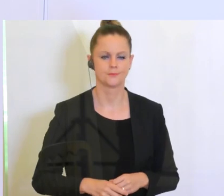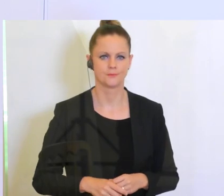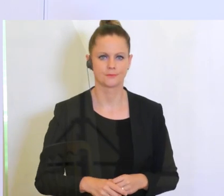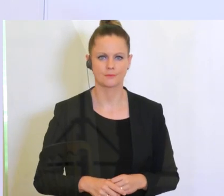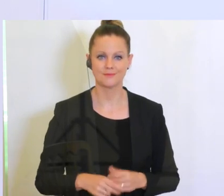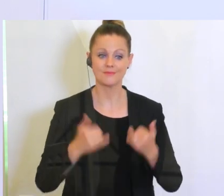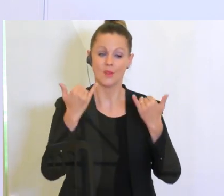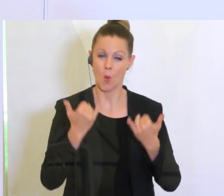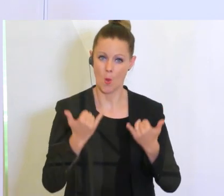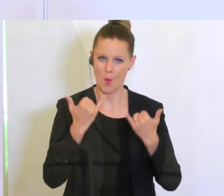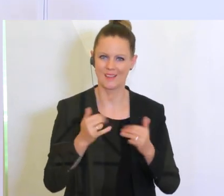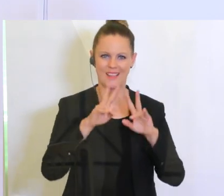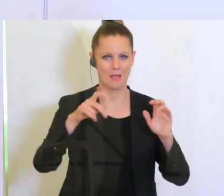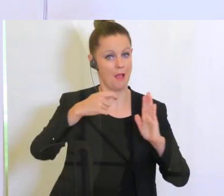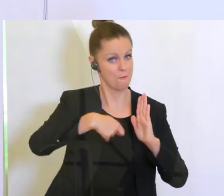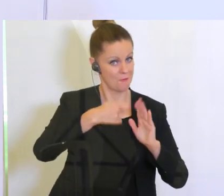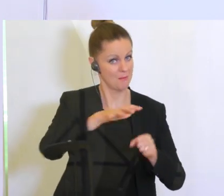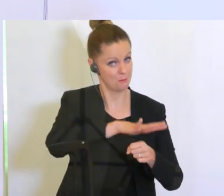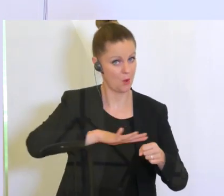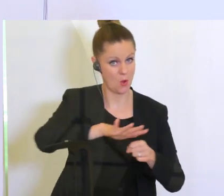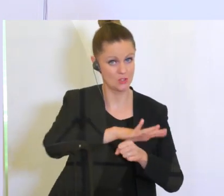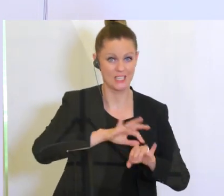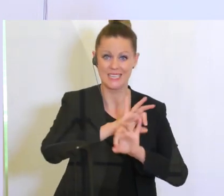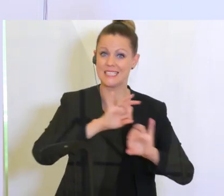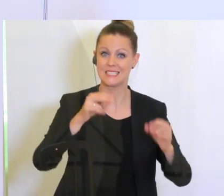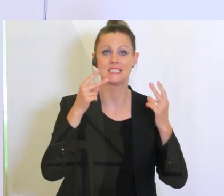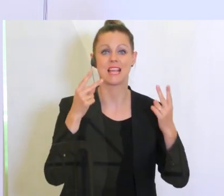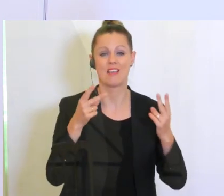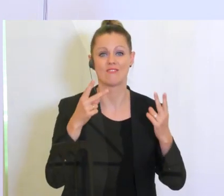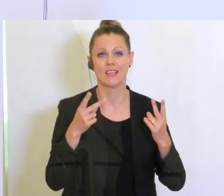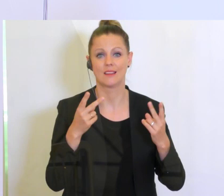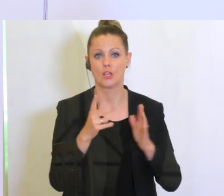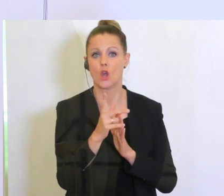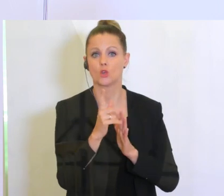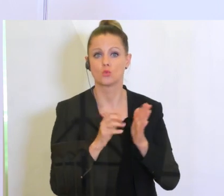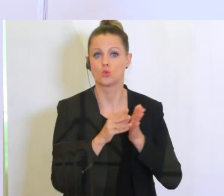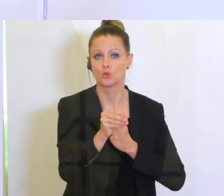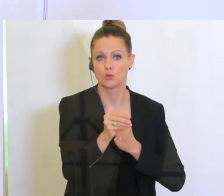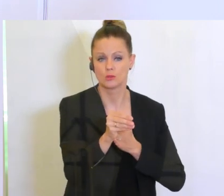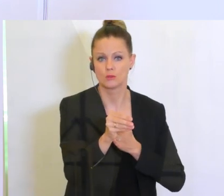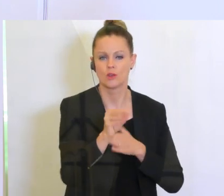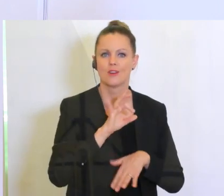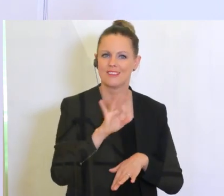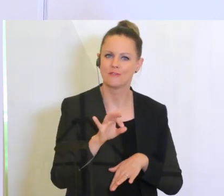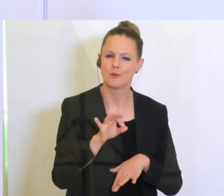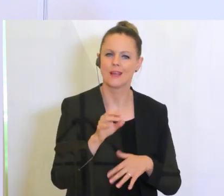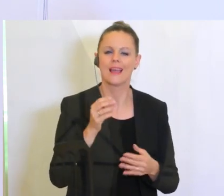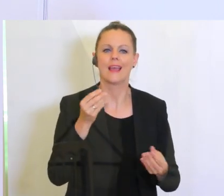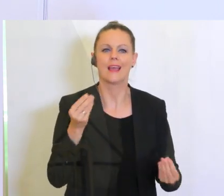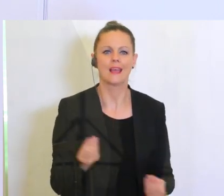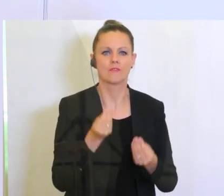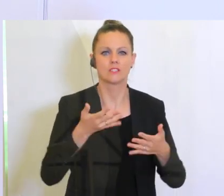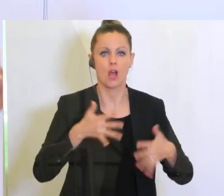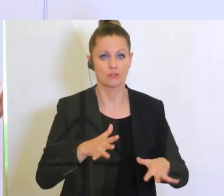Heute geht es einmal um die Filmbranche. Eben hier ist es ganz, ganz wichtig, dass es diesen Zuschuss für eventuelle Ausfälle